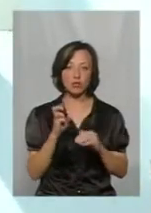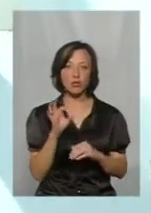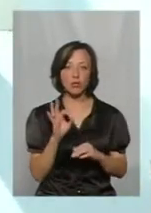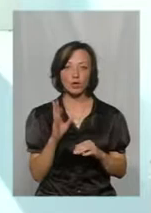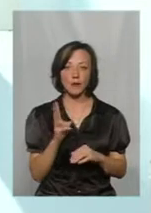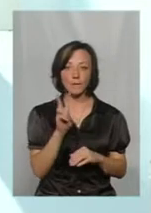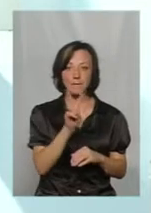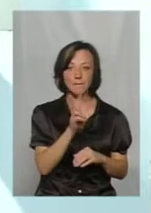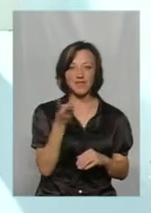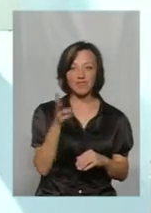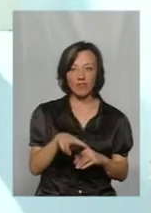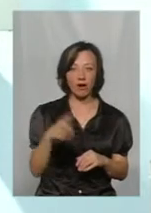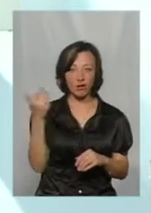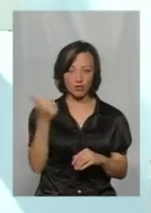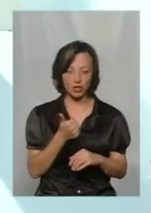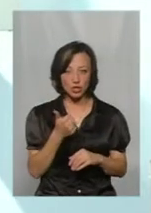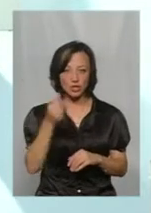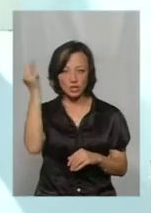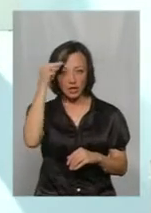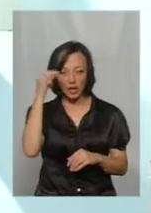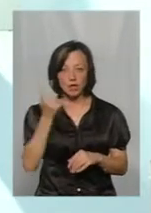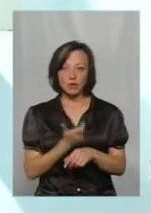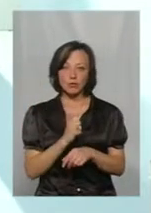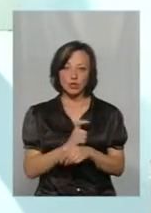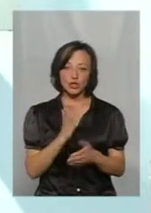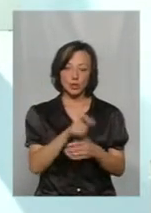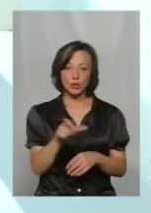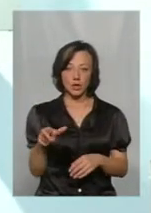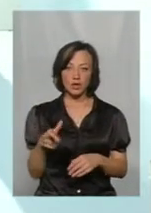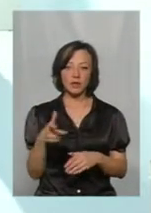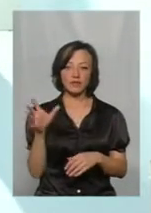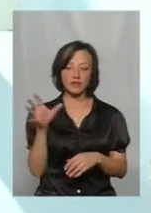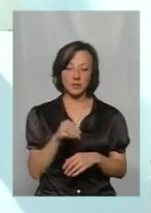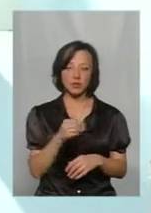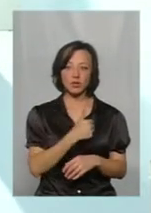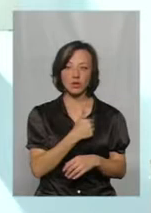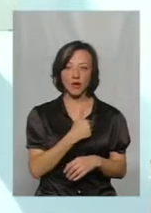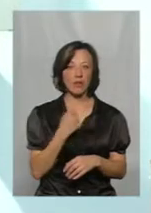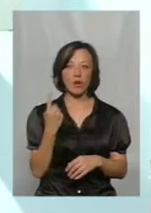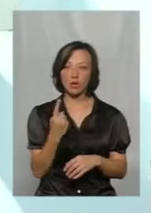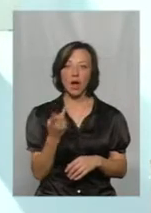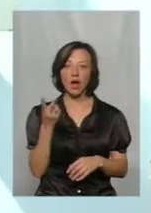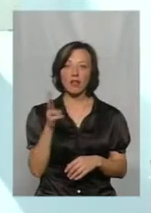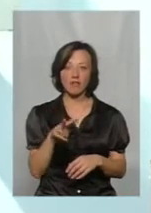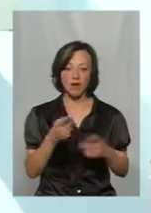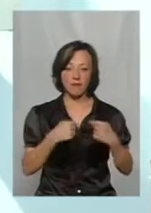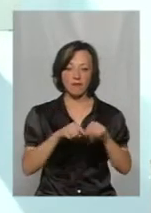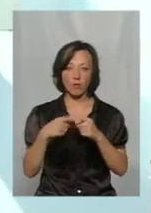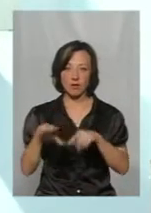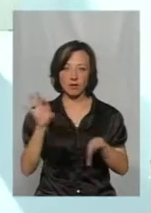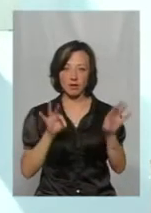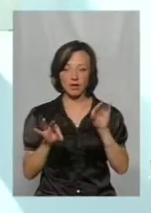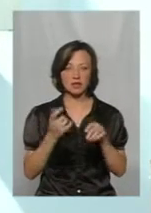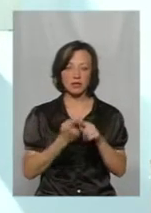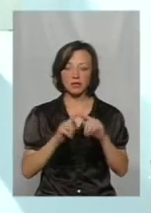подвійні заняття, і вже більше є слухачів, майже всі слухачі хотять не один, а два факультети. Тому, але